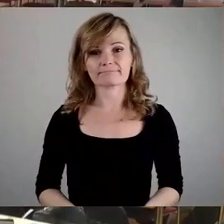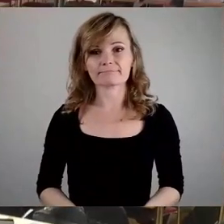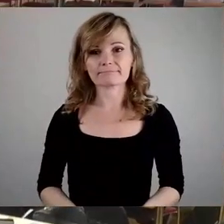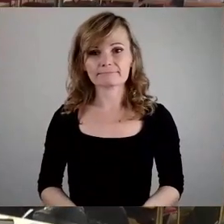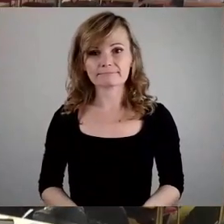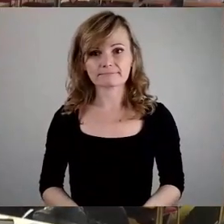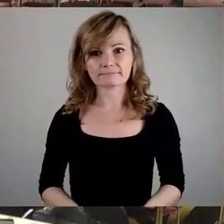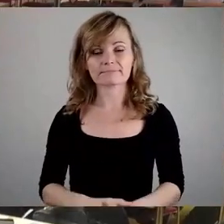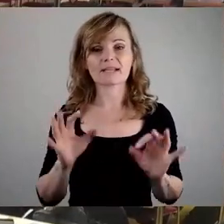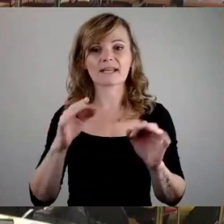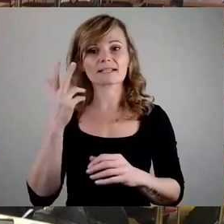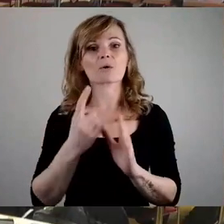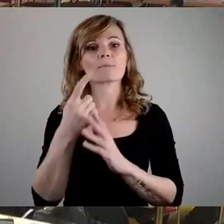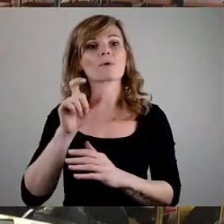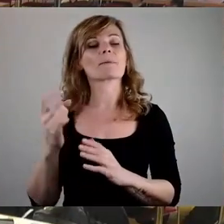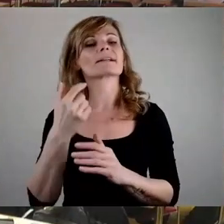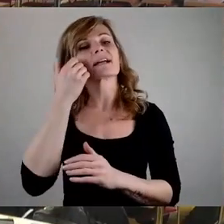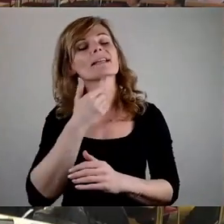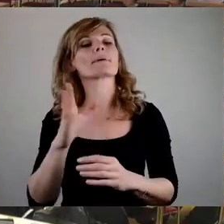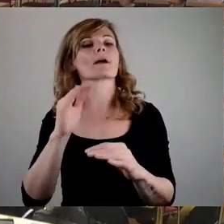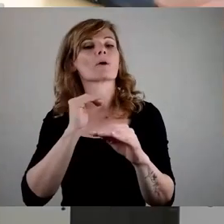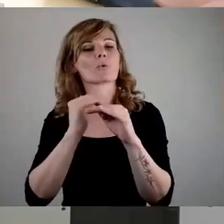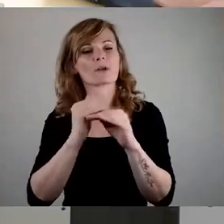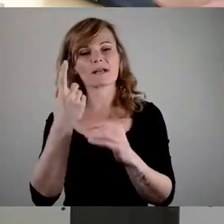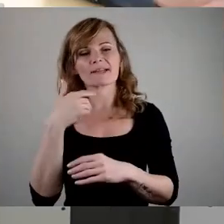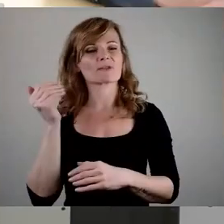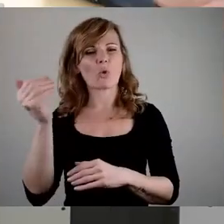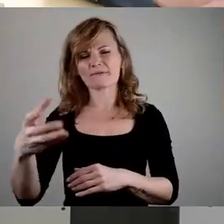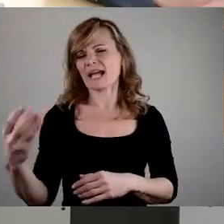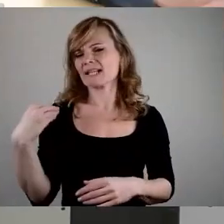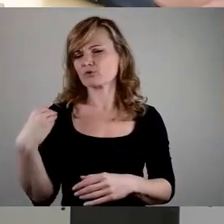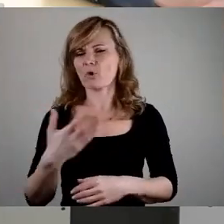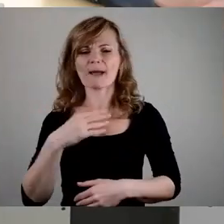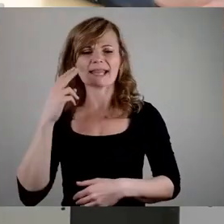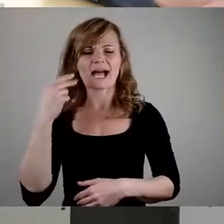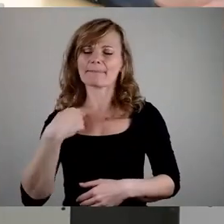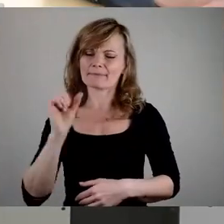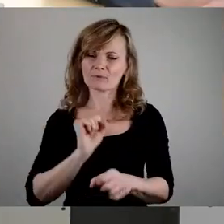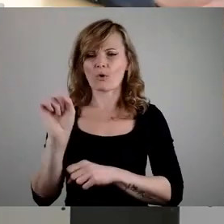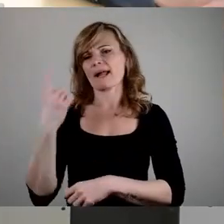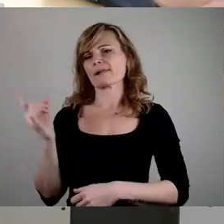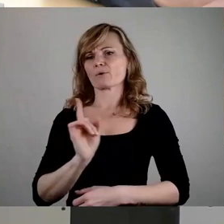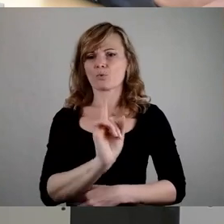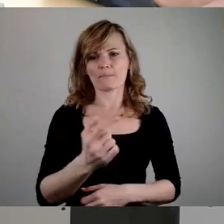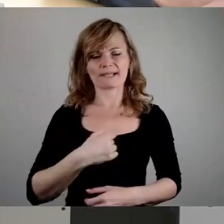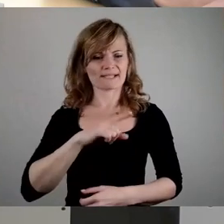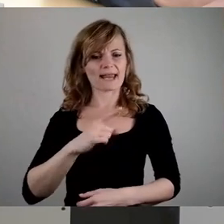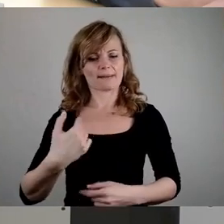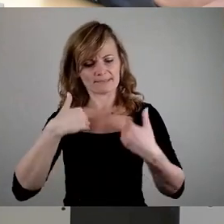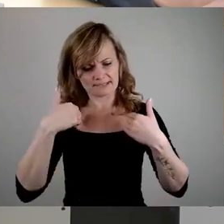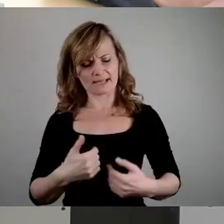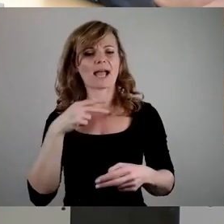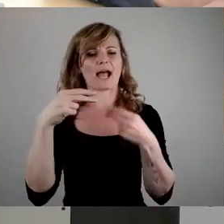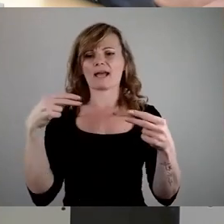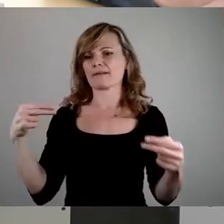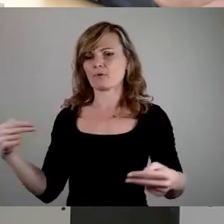Ja, sehr geehrter Herr Oberbürgermeister, liebe Kolleginnen und Kollegen, wenn ich so oft angesprochen werde, würde ich dann doch noch mal das eine oder andere beantworten wollen, auch wenn der Kollege Lichty das